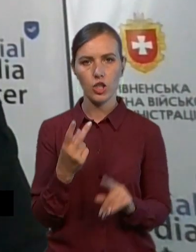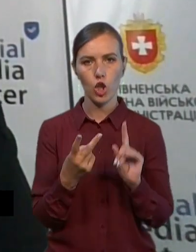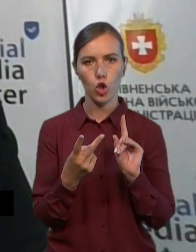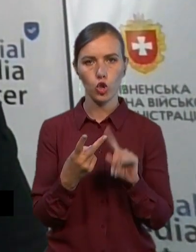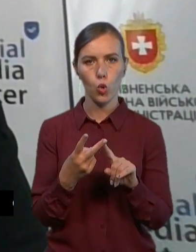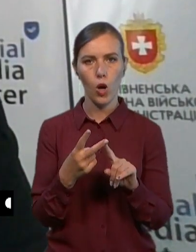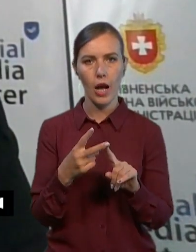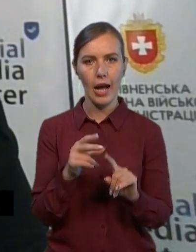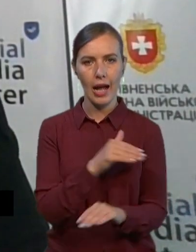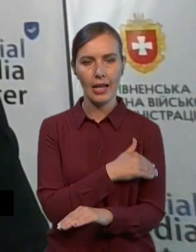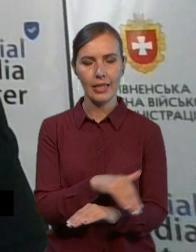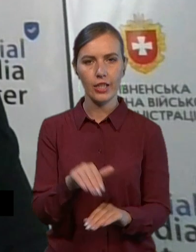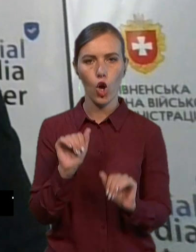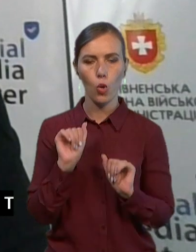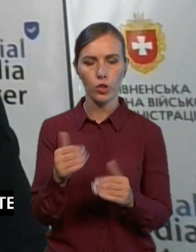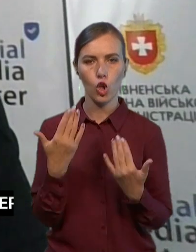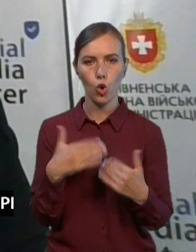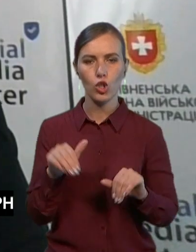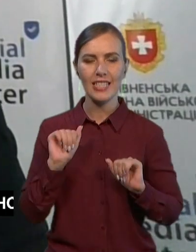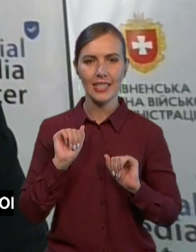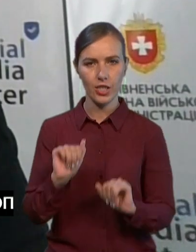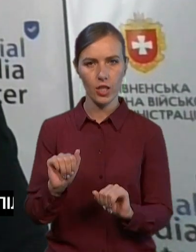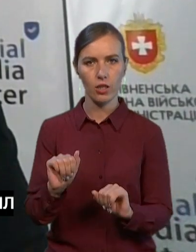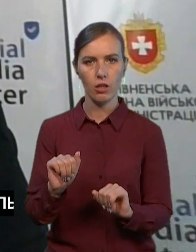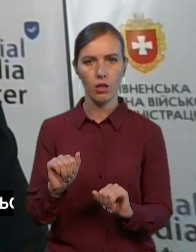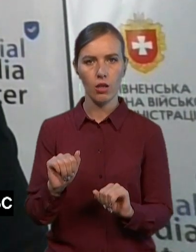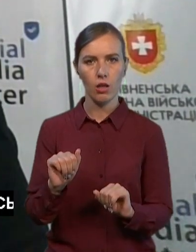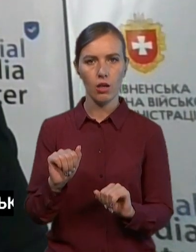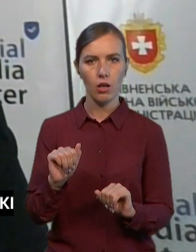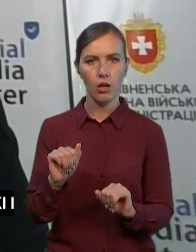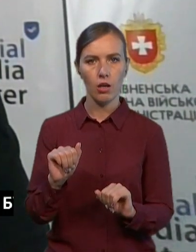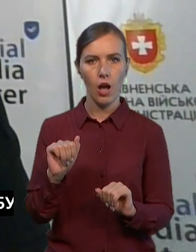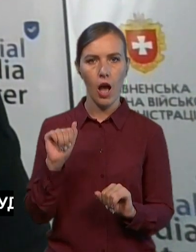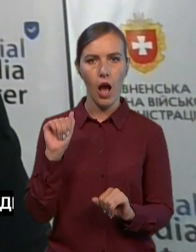лінія оборони, вона вже захищає атомну електростанцію.